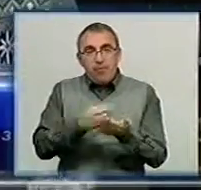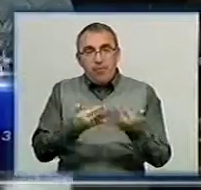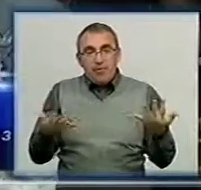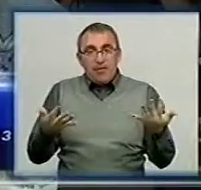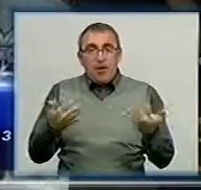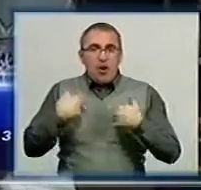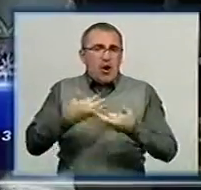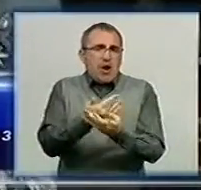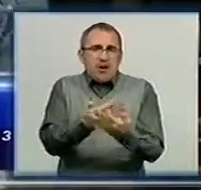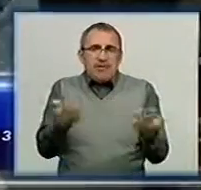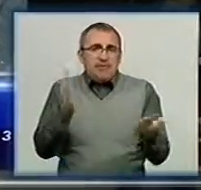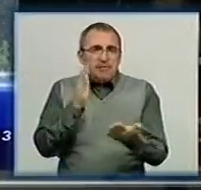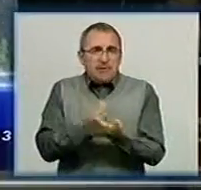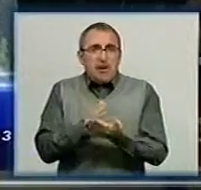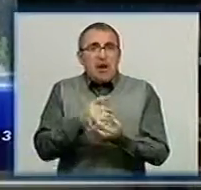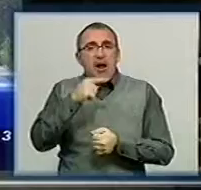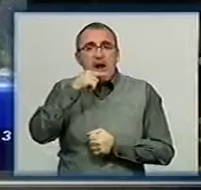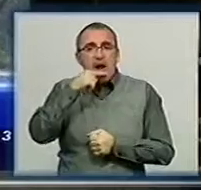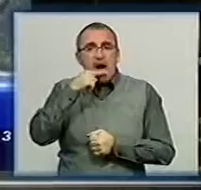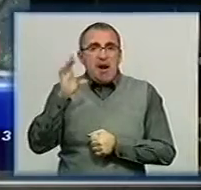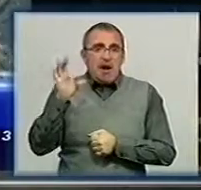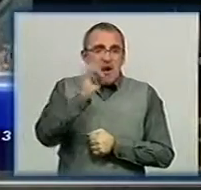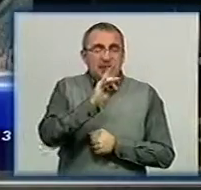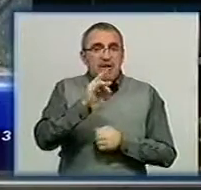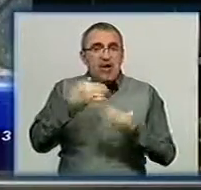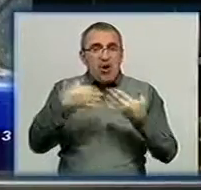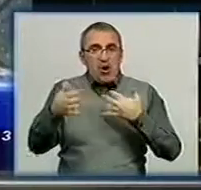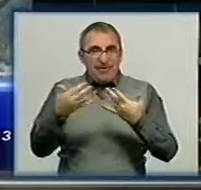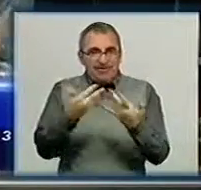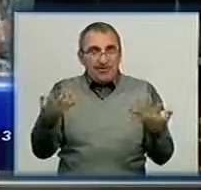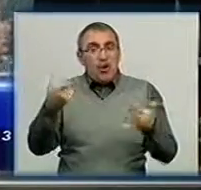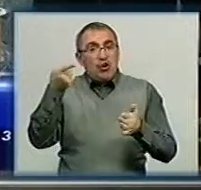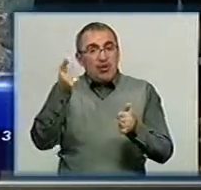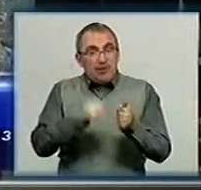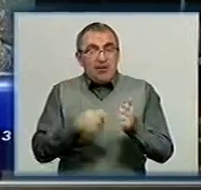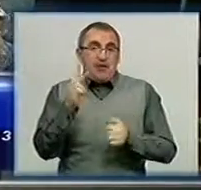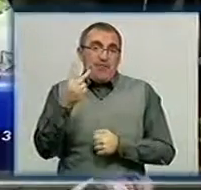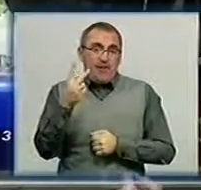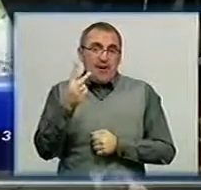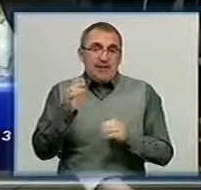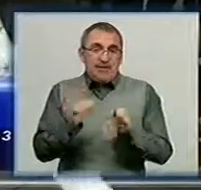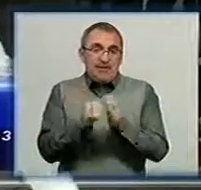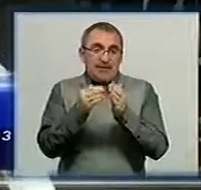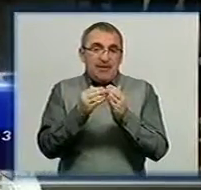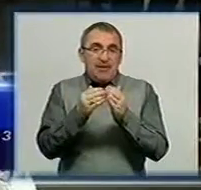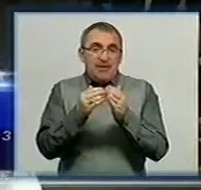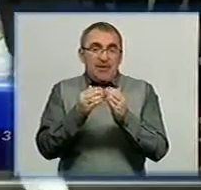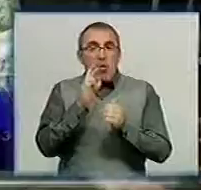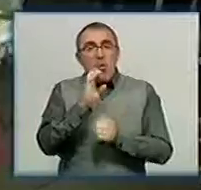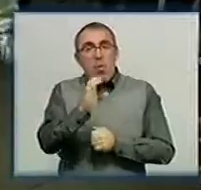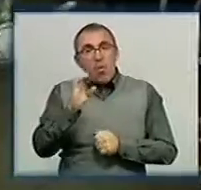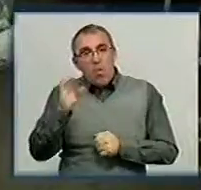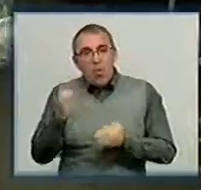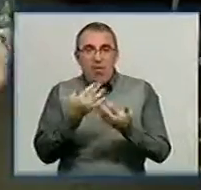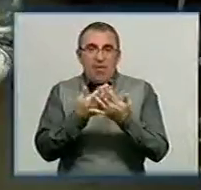дуже різні. Є отакі радянські речі, але які купуються, тому що продаються дуже дешево. Оскільки, ну, дві гривні за склянку. Серія склянок, кока-коли, там